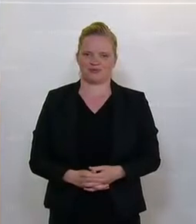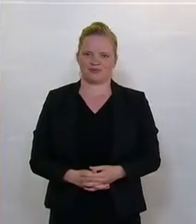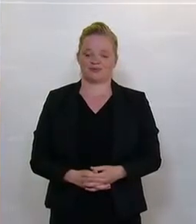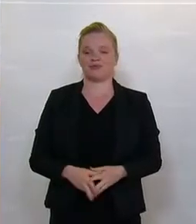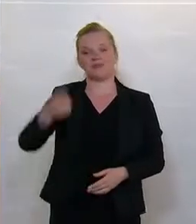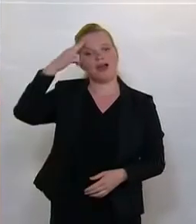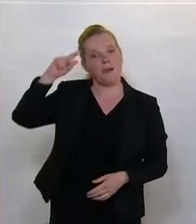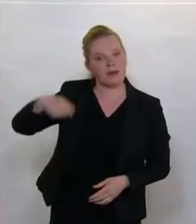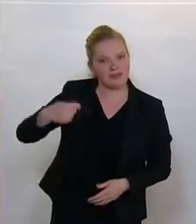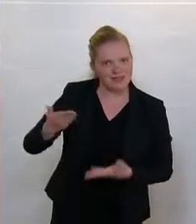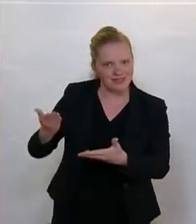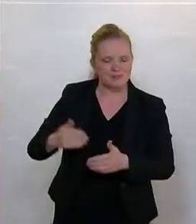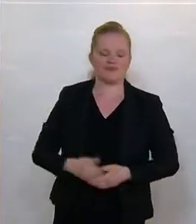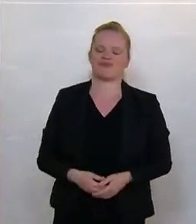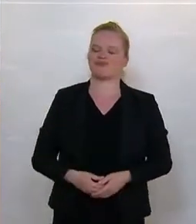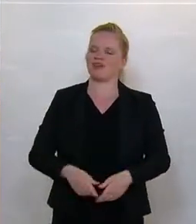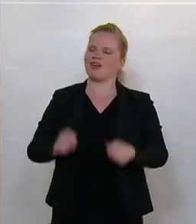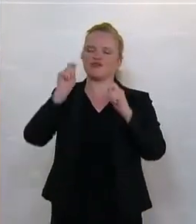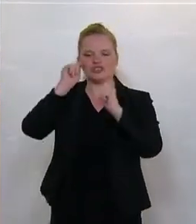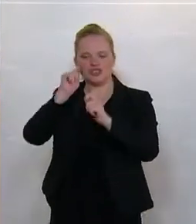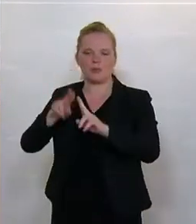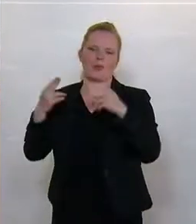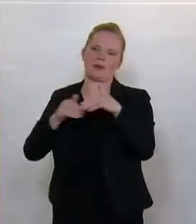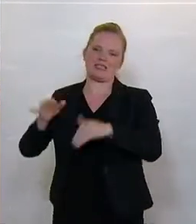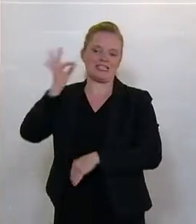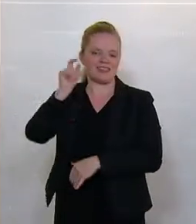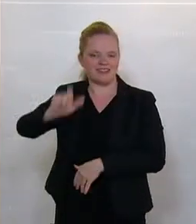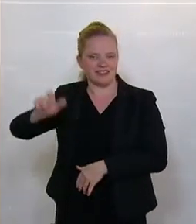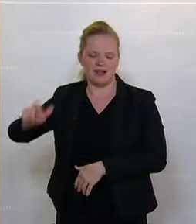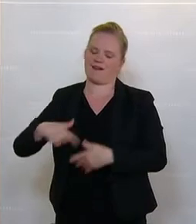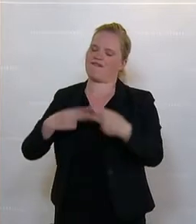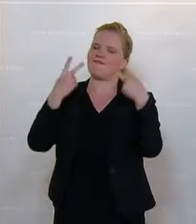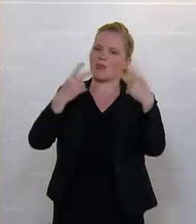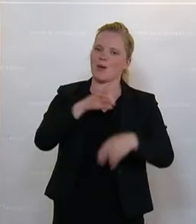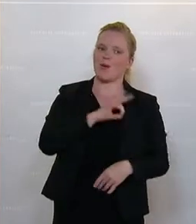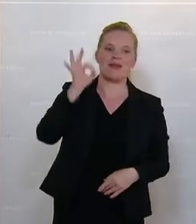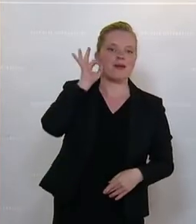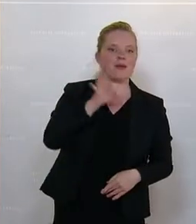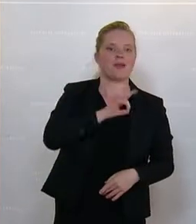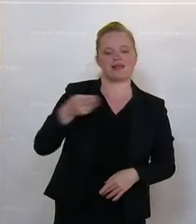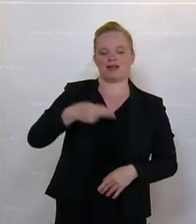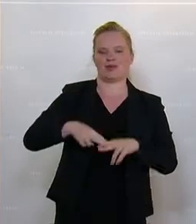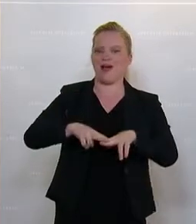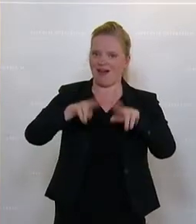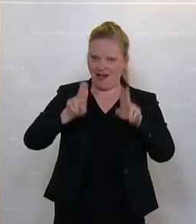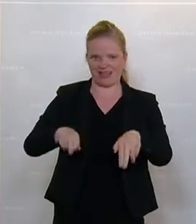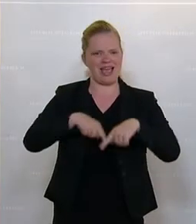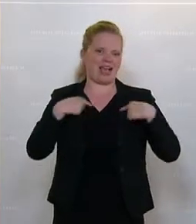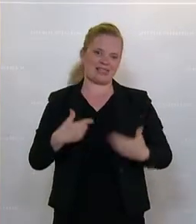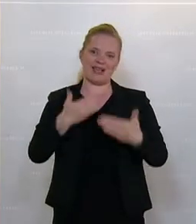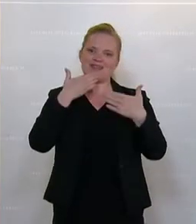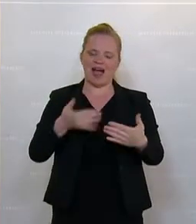Herr Präsident, geschätzte Bundesministerinnen, werte Kolleginnen und Kollegen zum Nationalrat, herzlichen Dank, dass ich heute